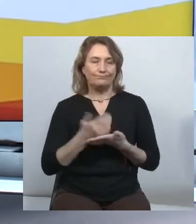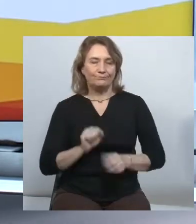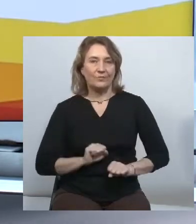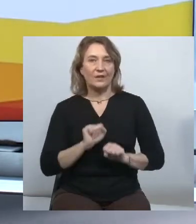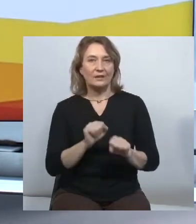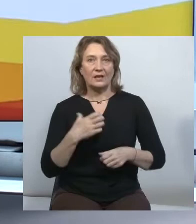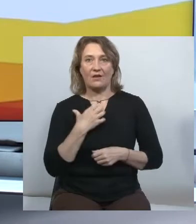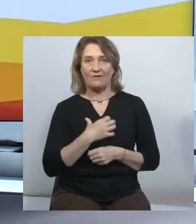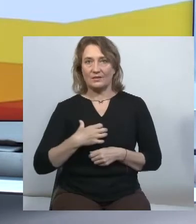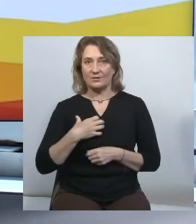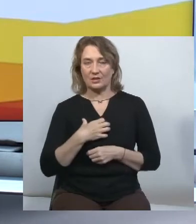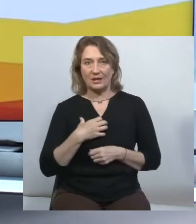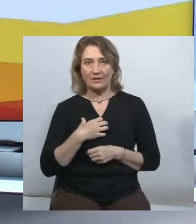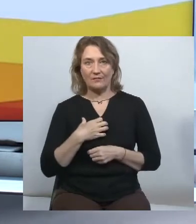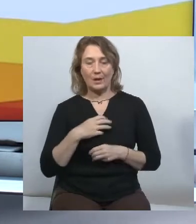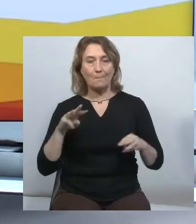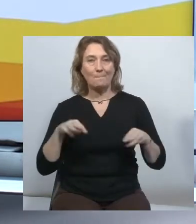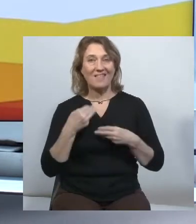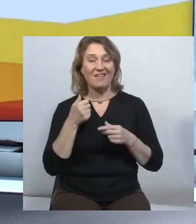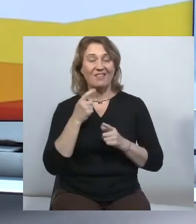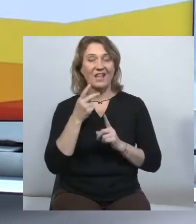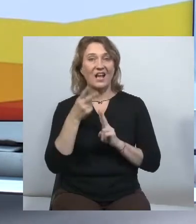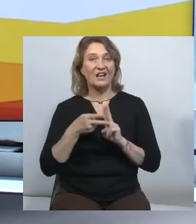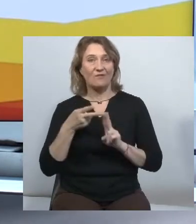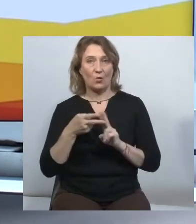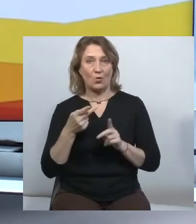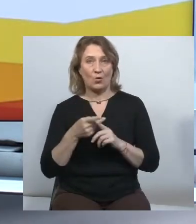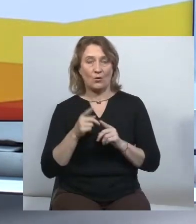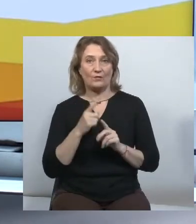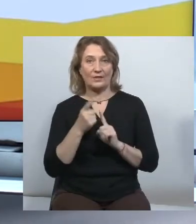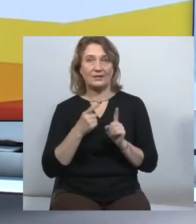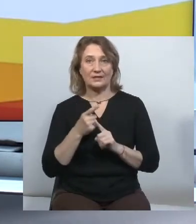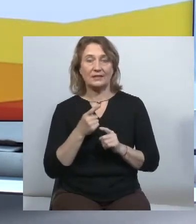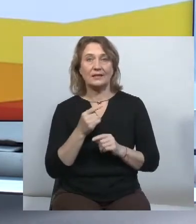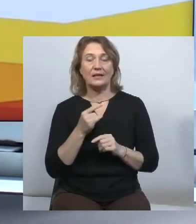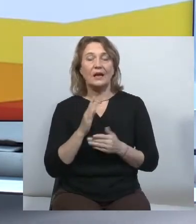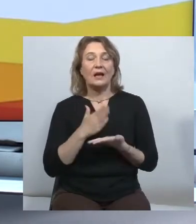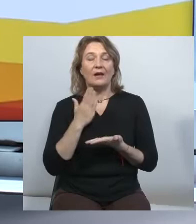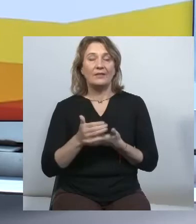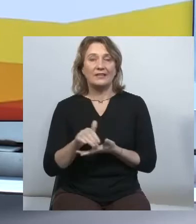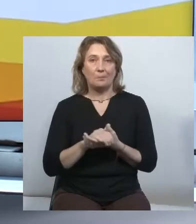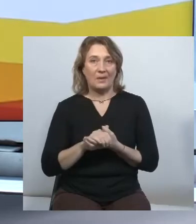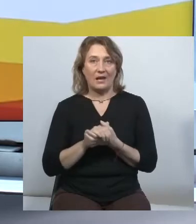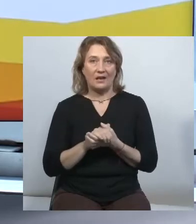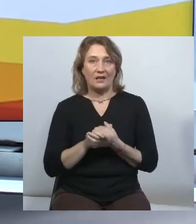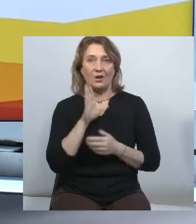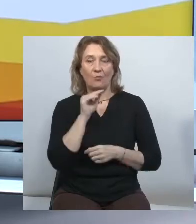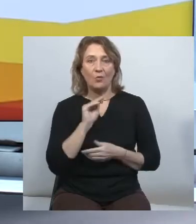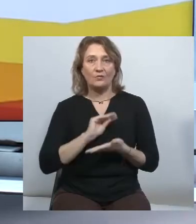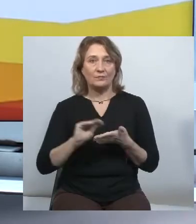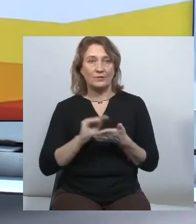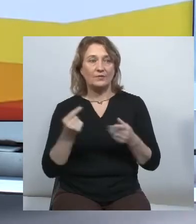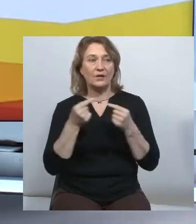важливі медійні реформи, зокрема, запустити суспільне мовлення та провести роздержавлення друкованої преси.